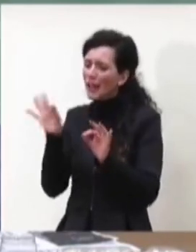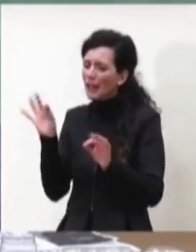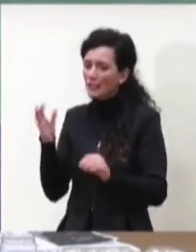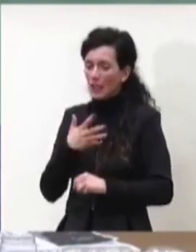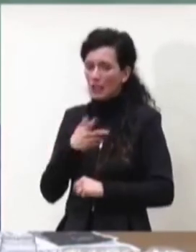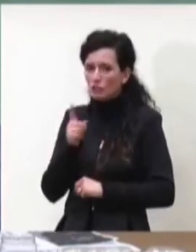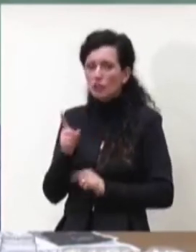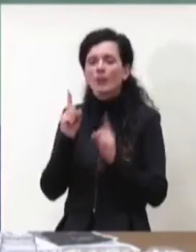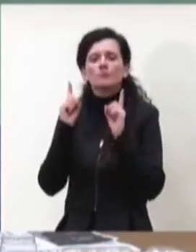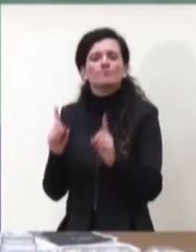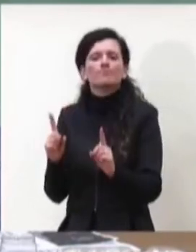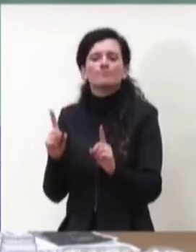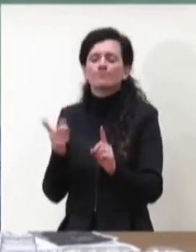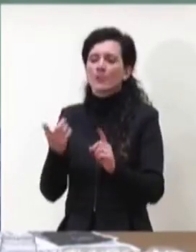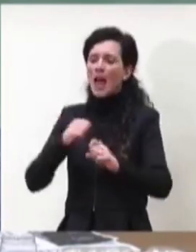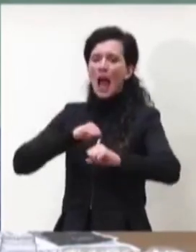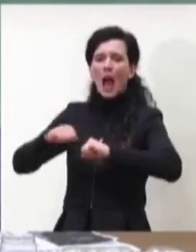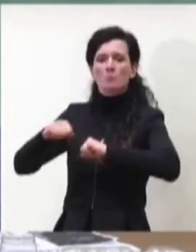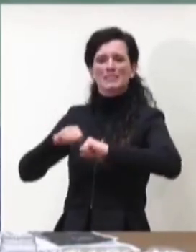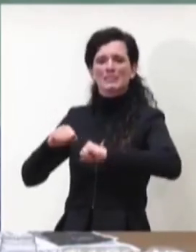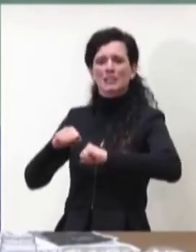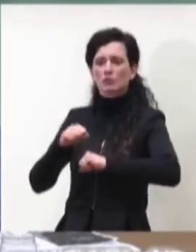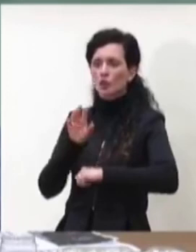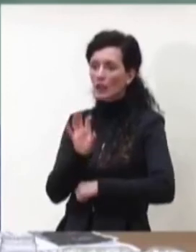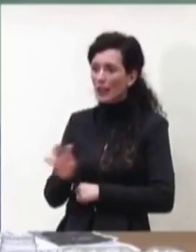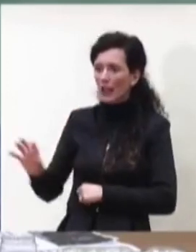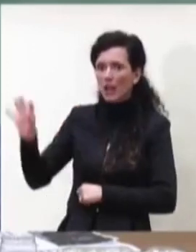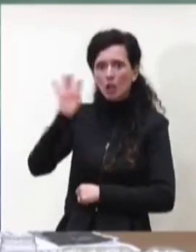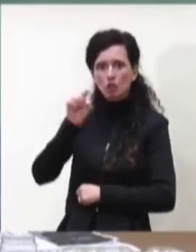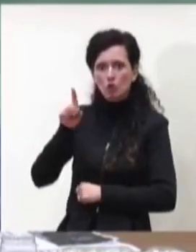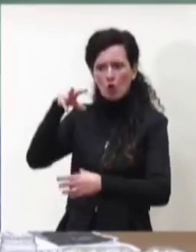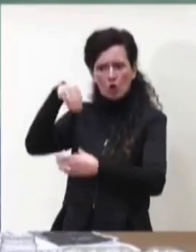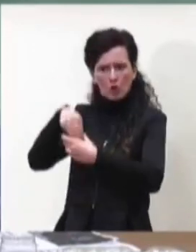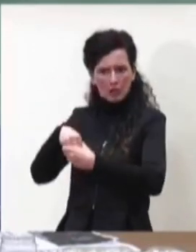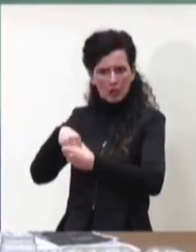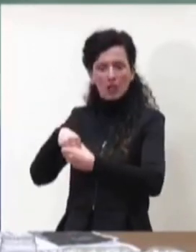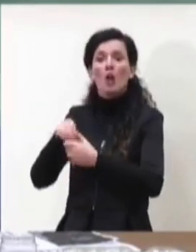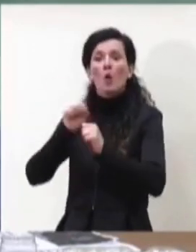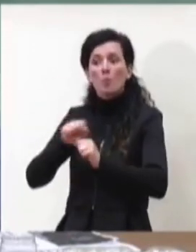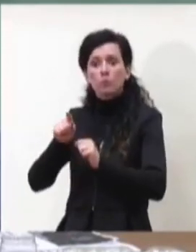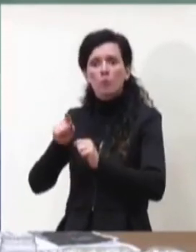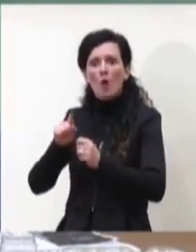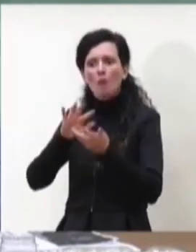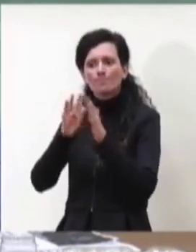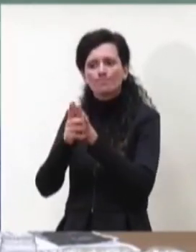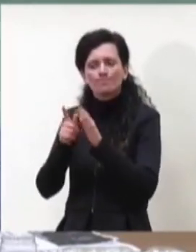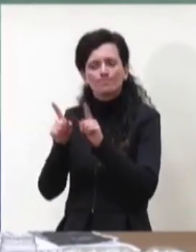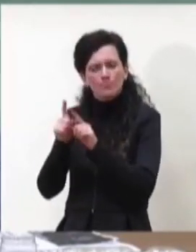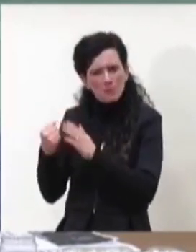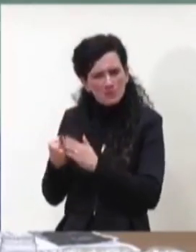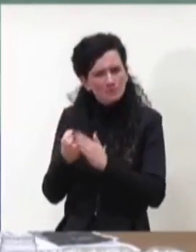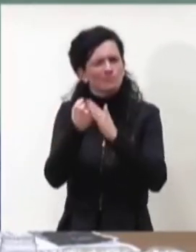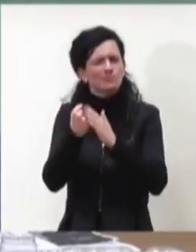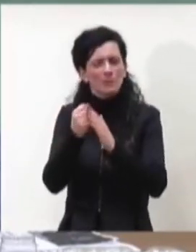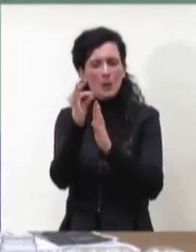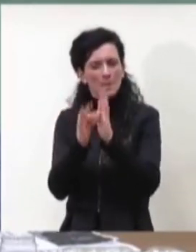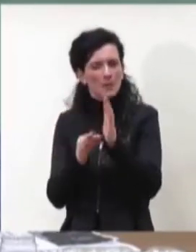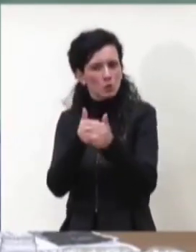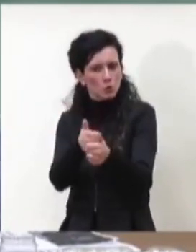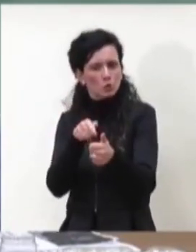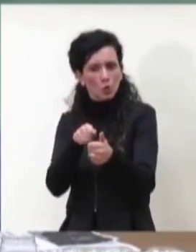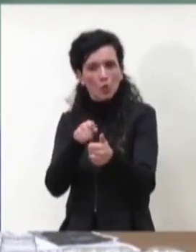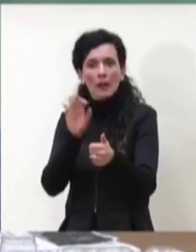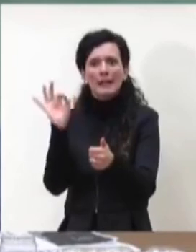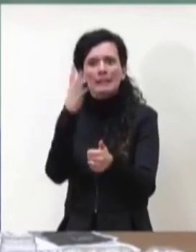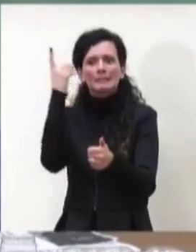livello di amministrazioni regionali che possono ovviamente rinforzare le misure laddove ritengano ci siano le